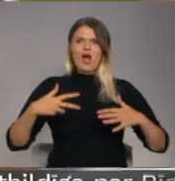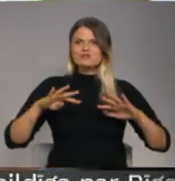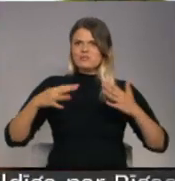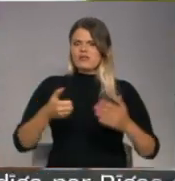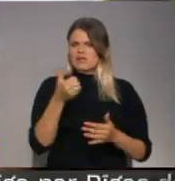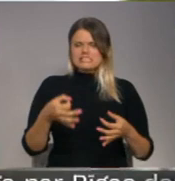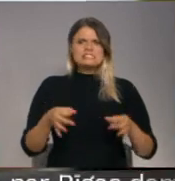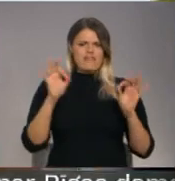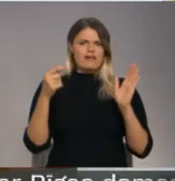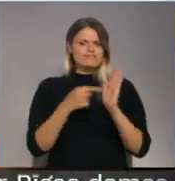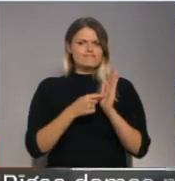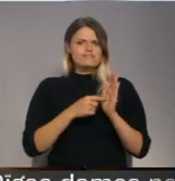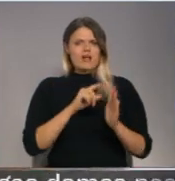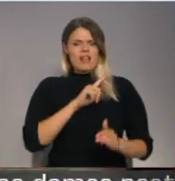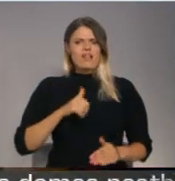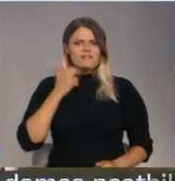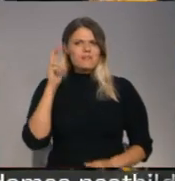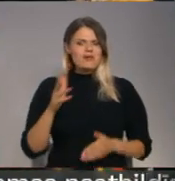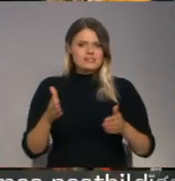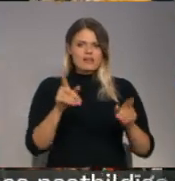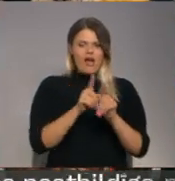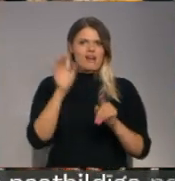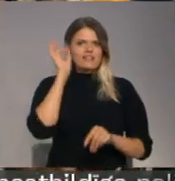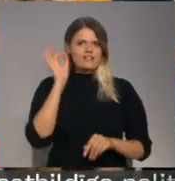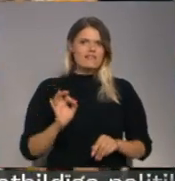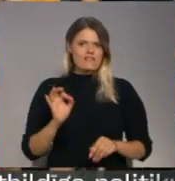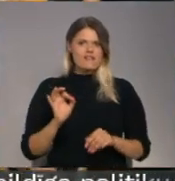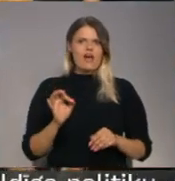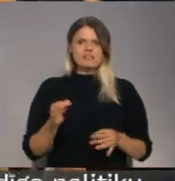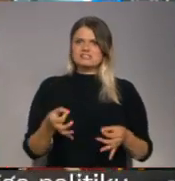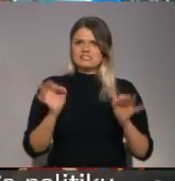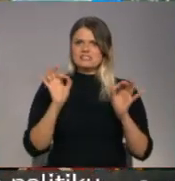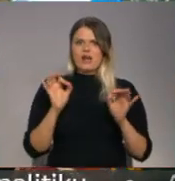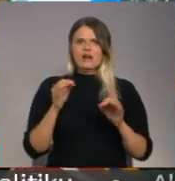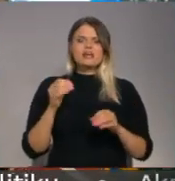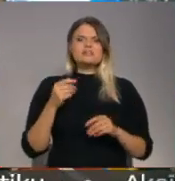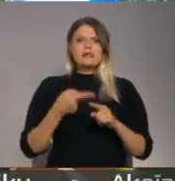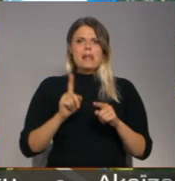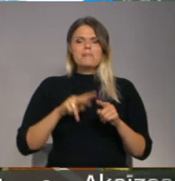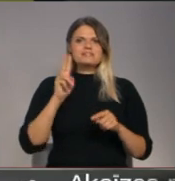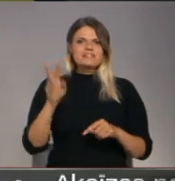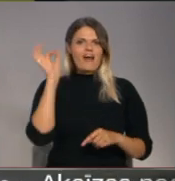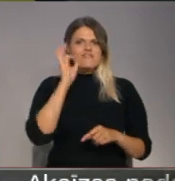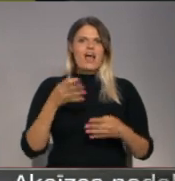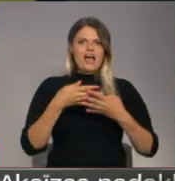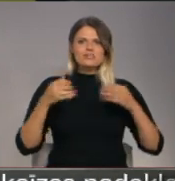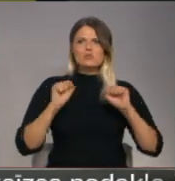gads ir nozīmīgs gan Latvijai ar Baltijas ceļu, gan Vācijai, no kurienes nāk ar Baltika prezidents, jo kritika Berlīnas mūris.